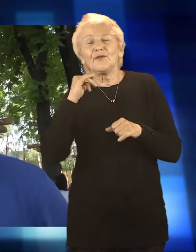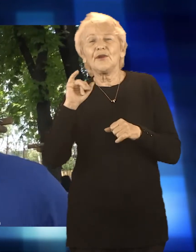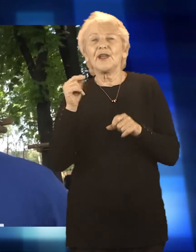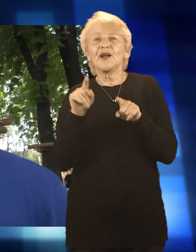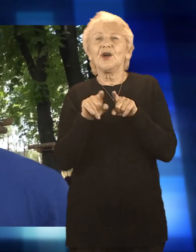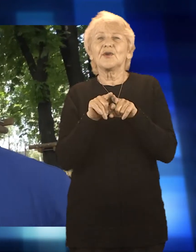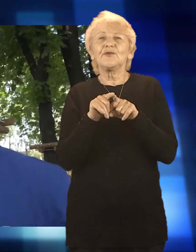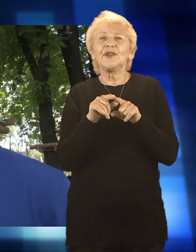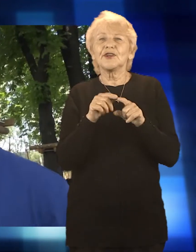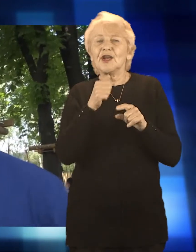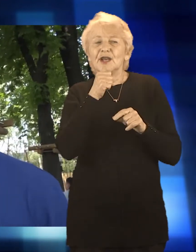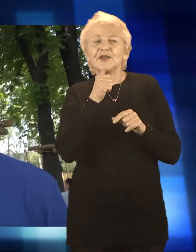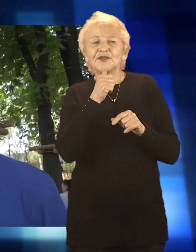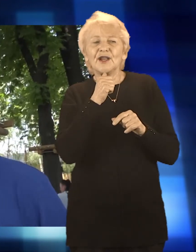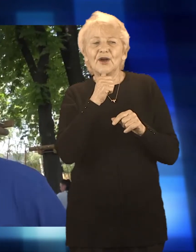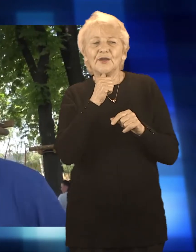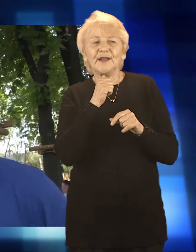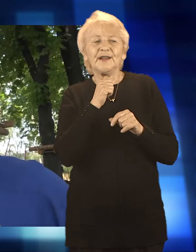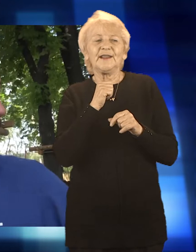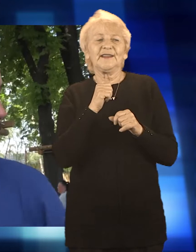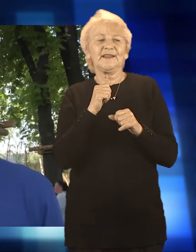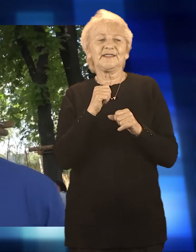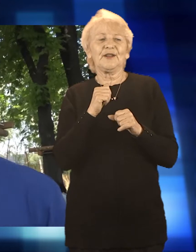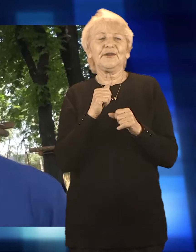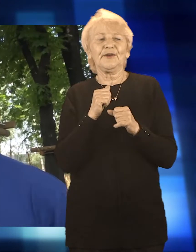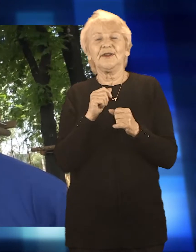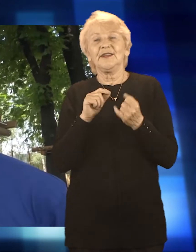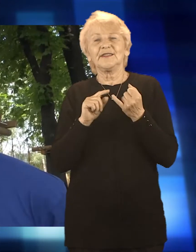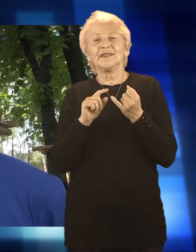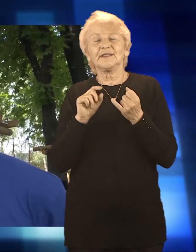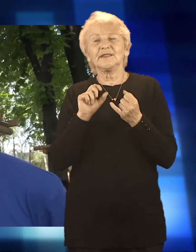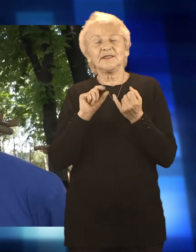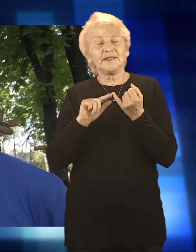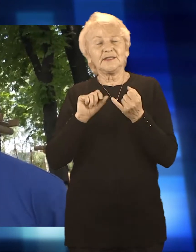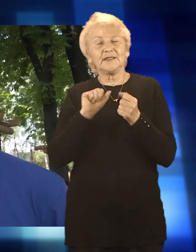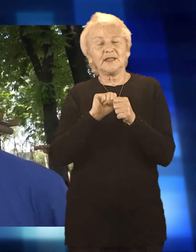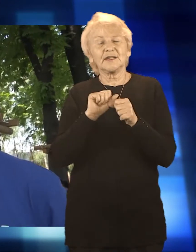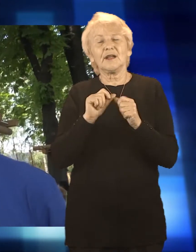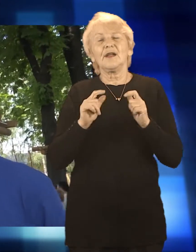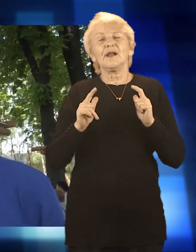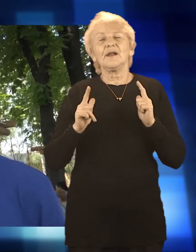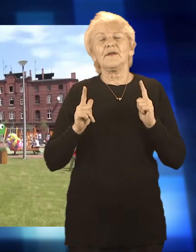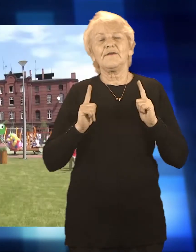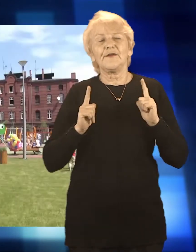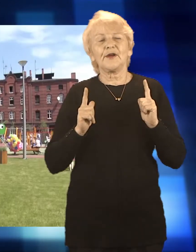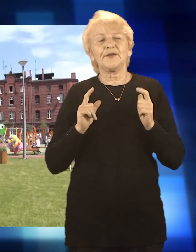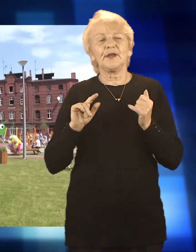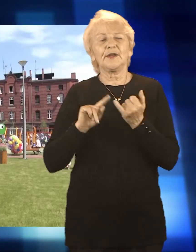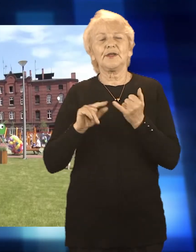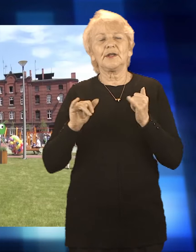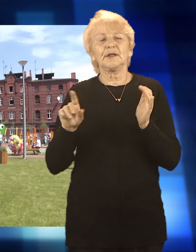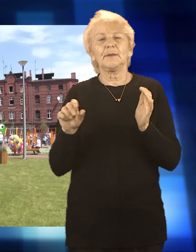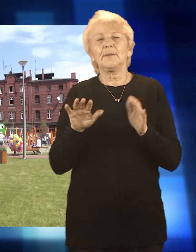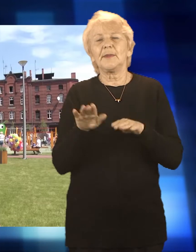a my jesteśmy fanami właśnie takich drzewnianych rzeczy, więc myślę, że tutaj w tej części to na pewno będziemy bardzo często gościć. Co jeszcze